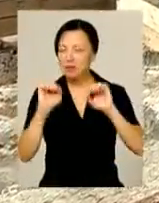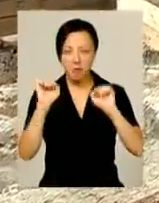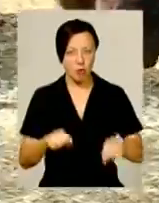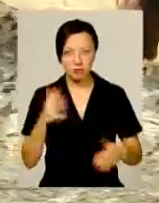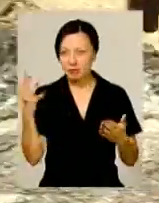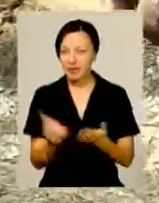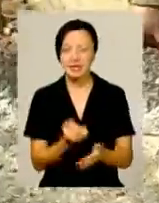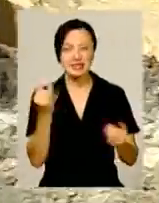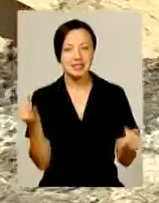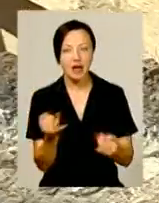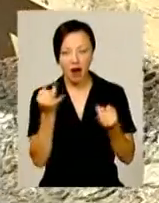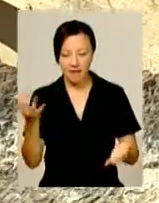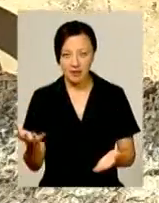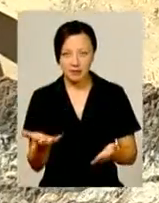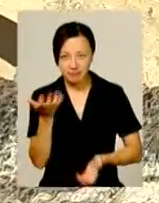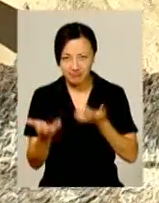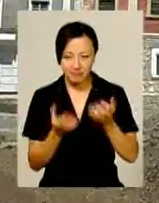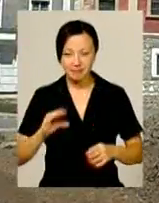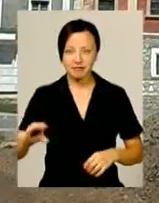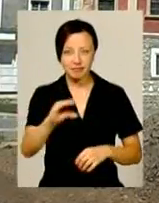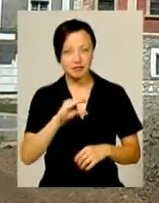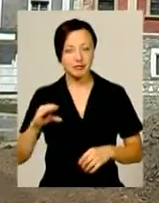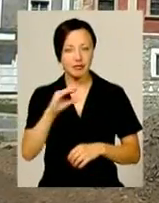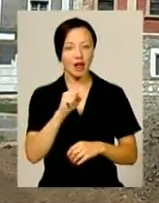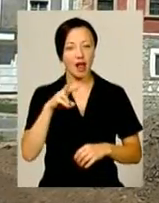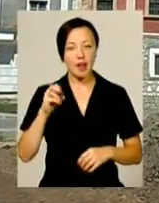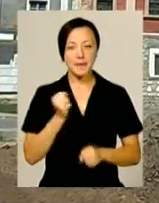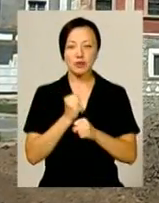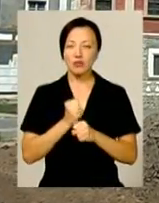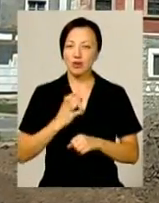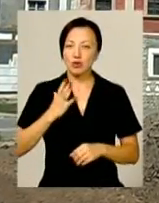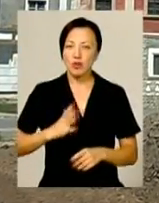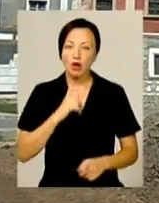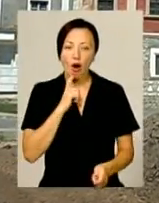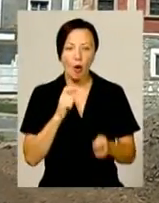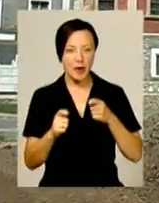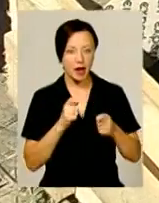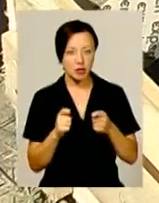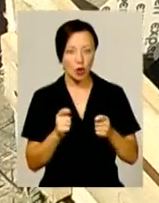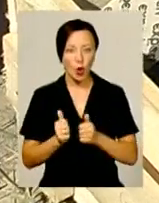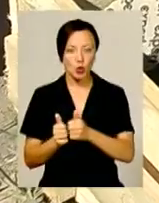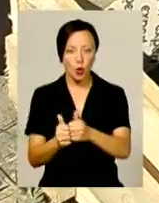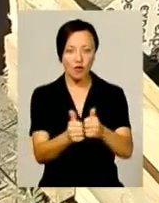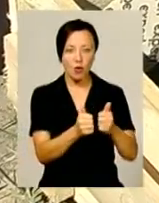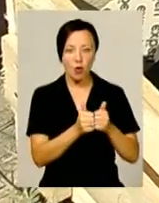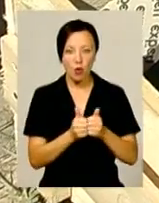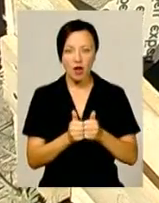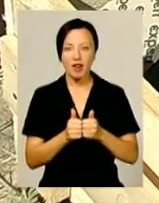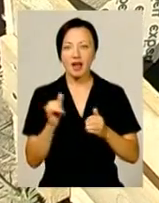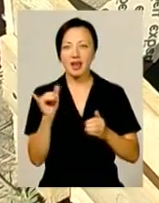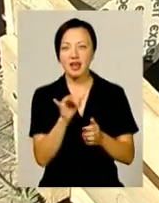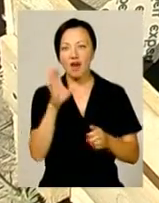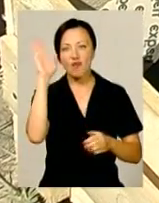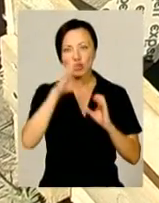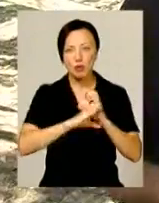натрапити на цікаві археологічні нашарування. Однак працювати доводиться дуже обережно. Довкола як не лінії комунікацій, то